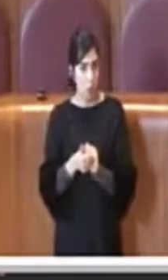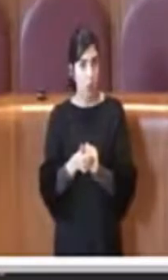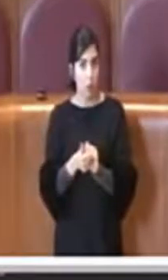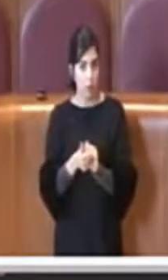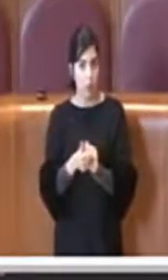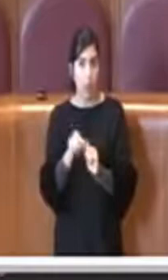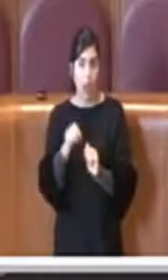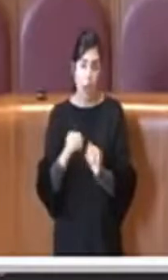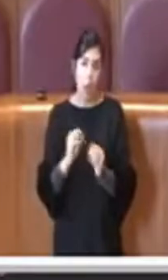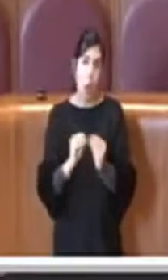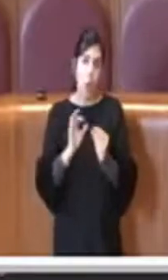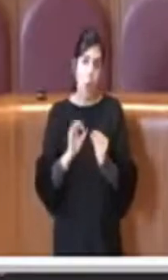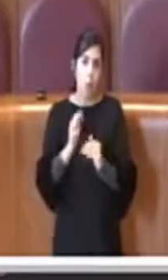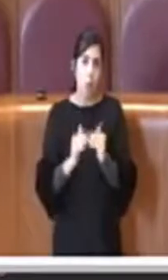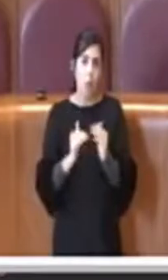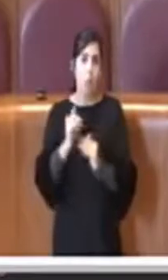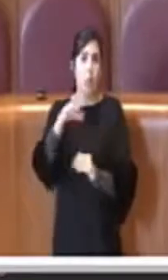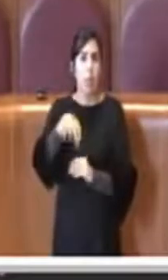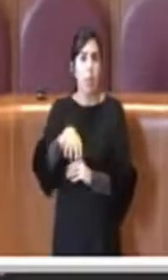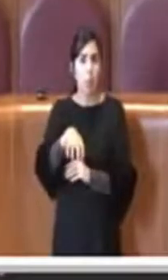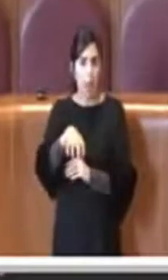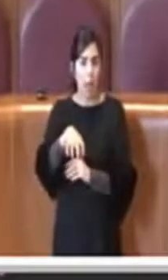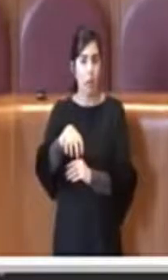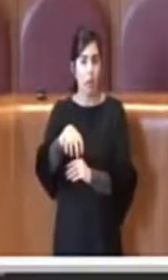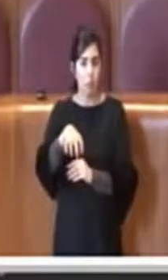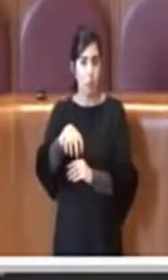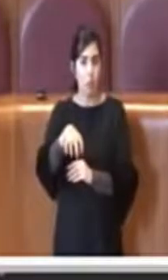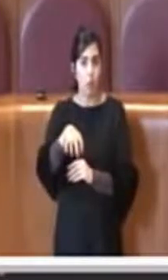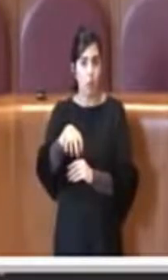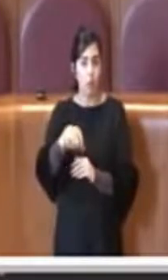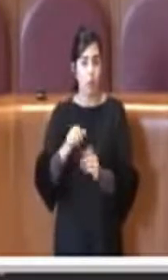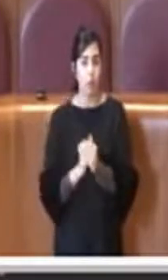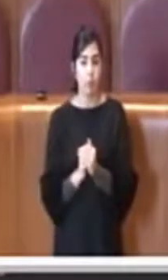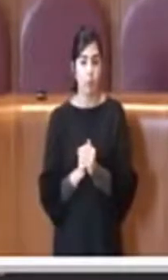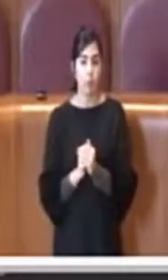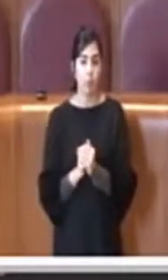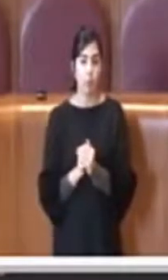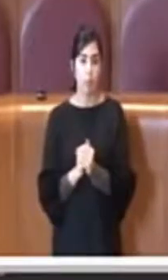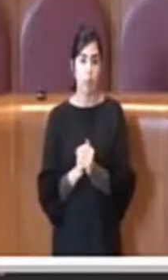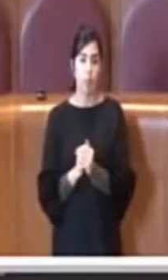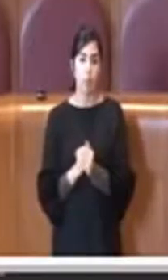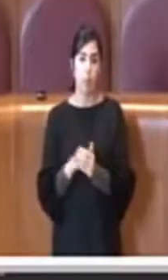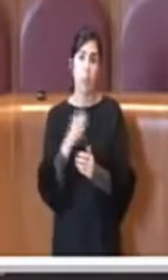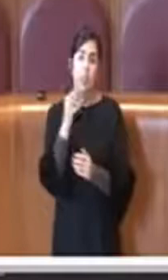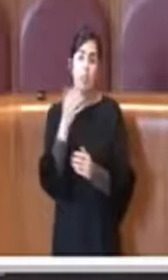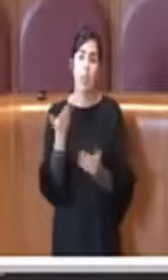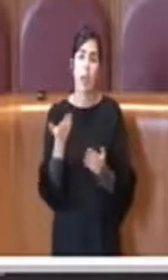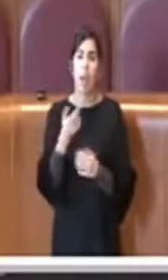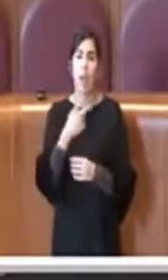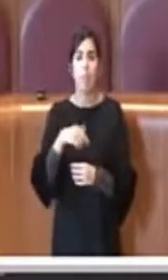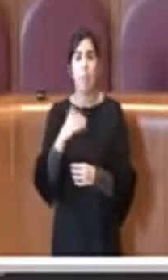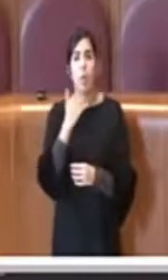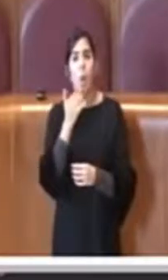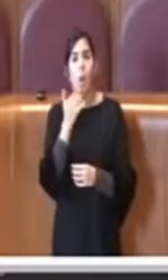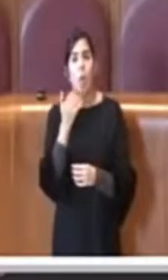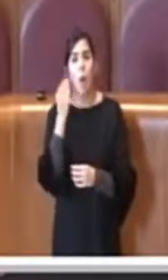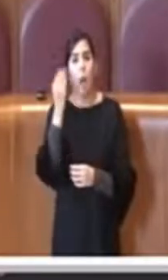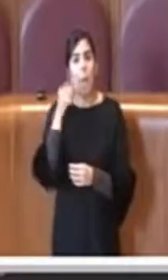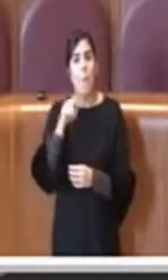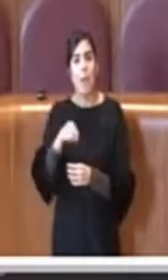impianto vero e proprio, quindi non vogliamo che venga considerata un semplice